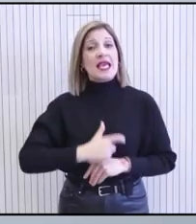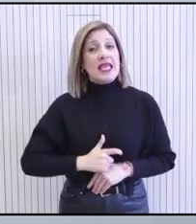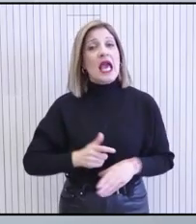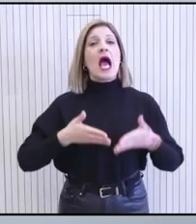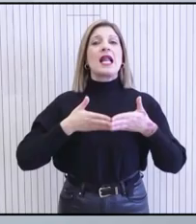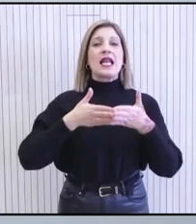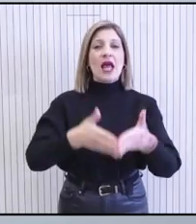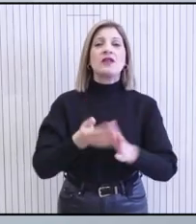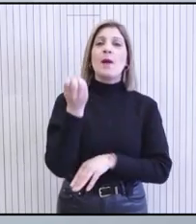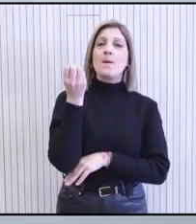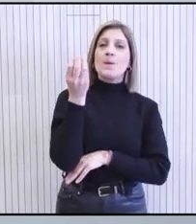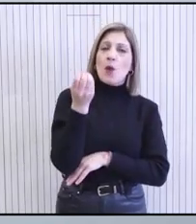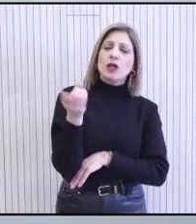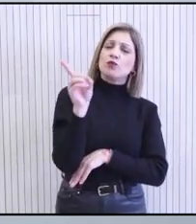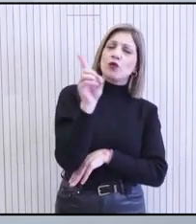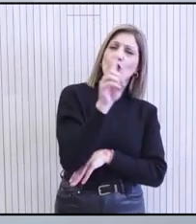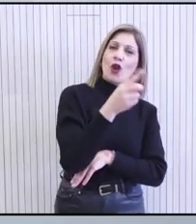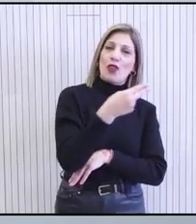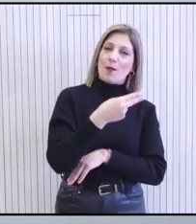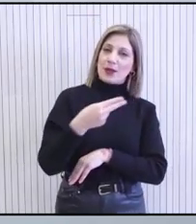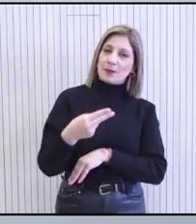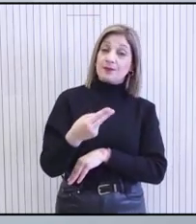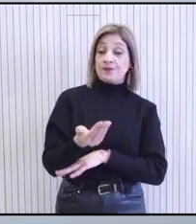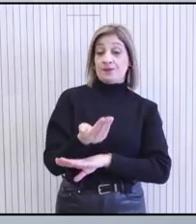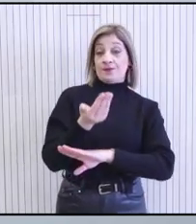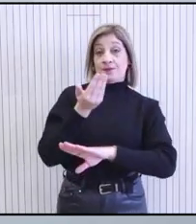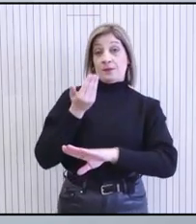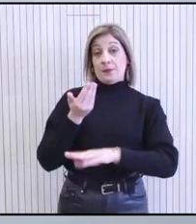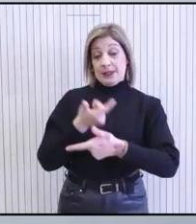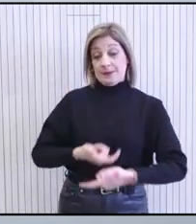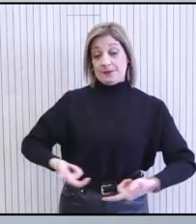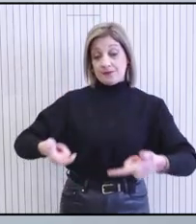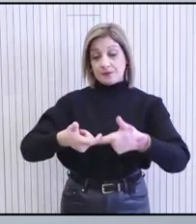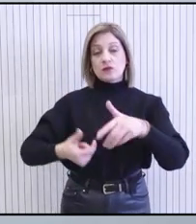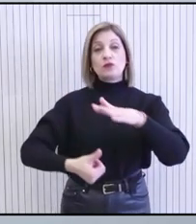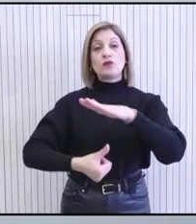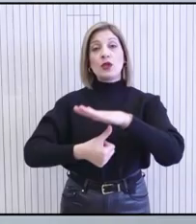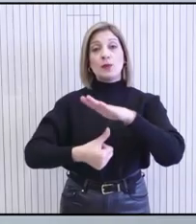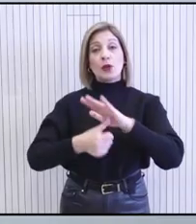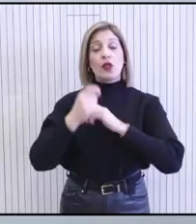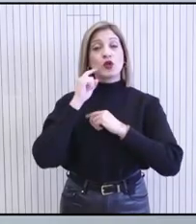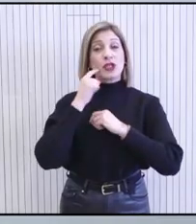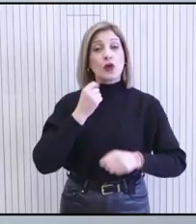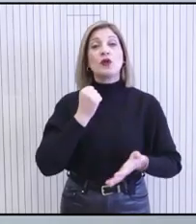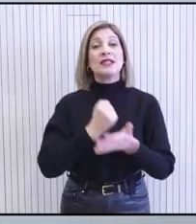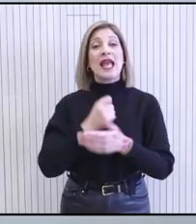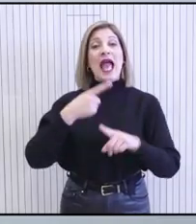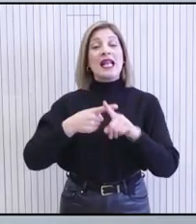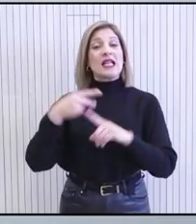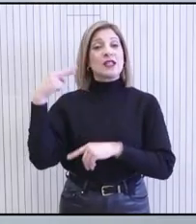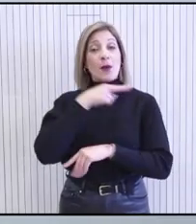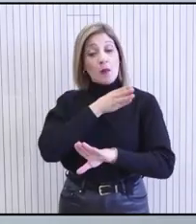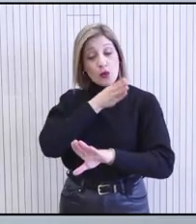ναυτιλίας, πολιτισμού και άμυνας. Να σημειωθεί ότι πριν από την Σύνοδο, ο Πρόεδρος Κρυστοδουλίδης και ο Έλληνας Πρωθυπουργός, ο κ. Μητσοτάκης,